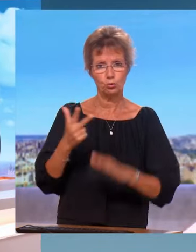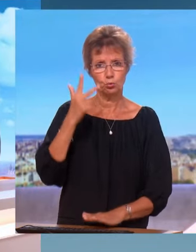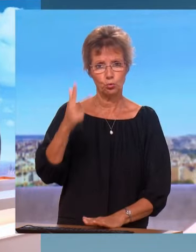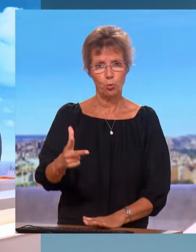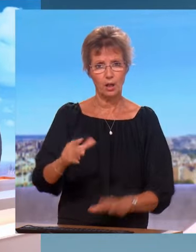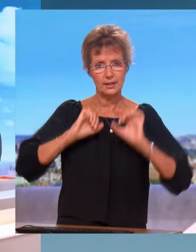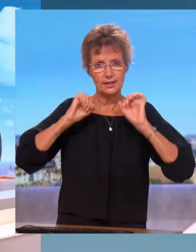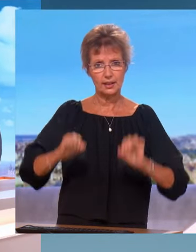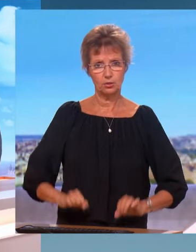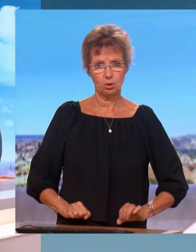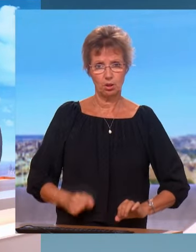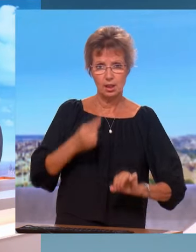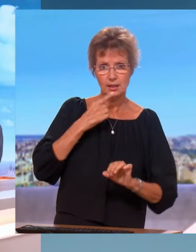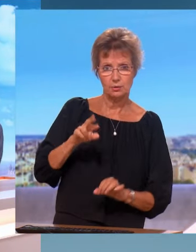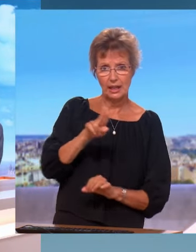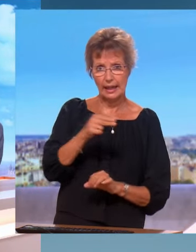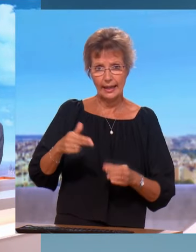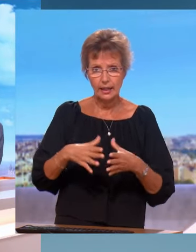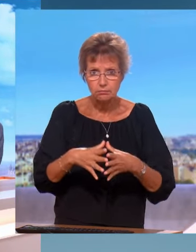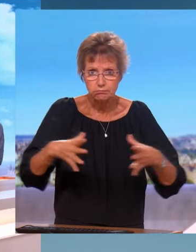C'est le vent du boulet RN qui souffle. Écoutez,